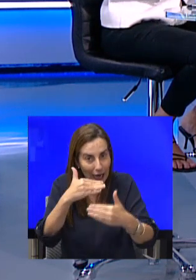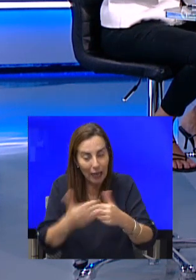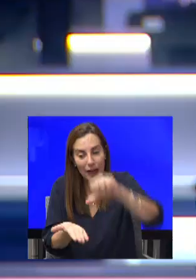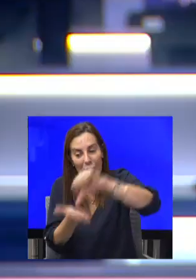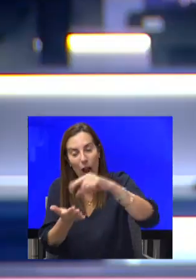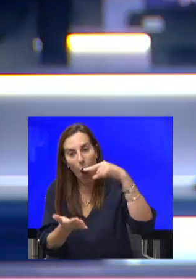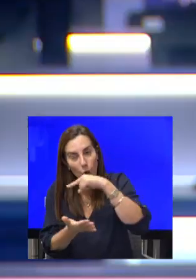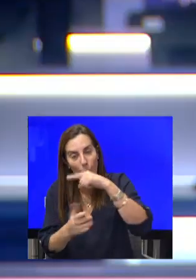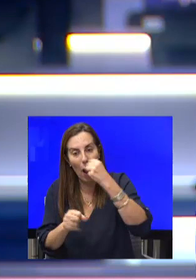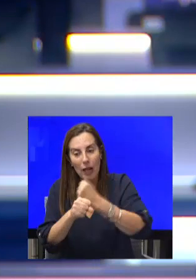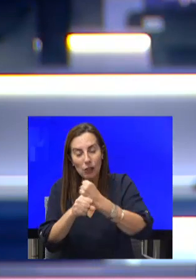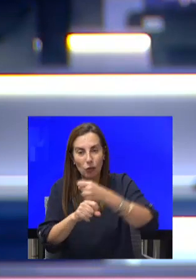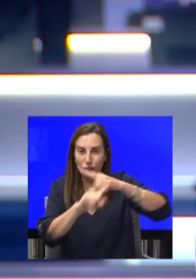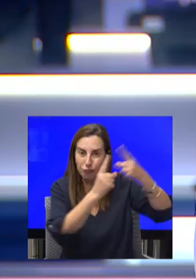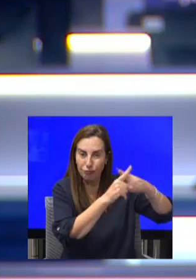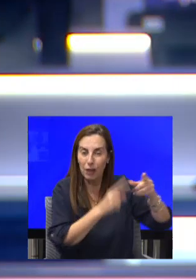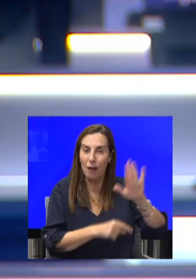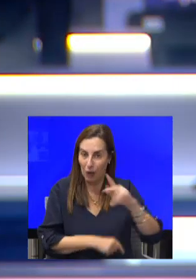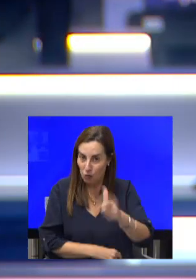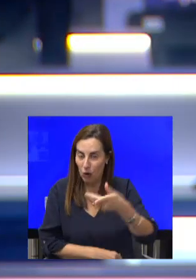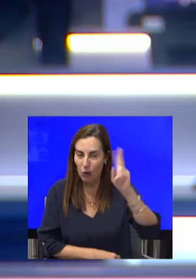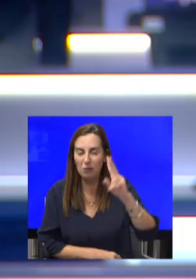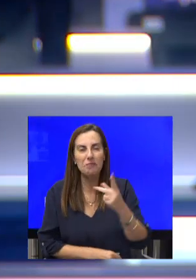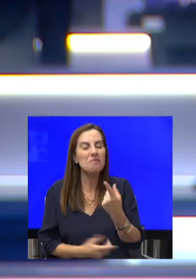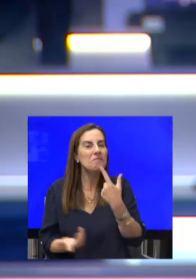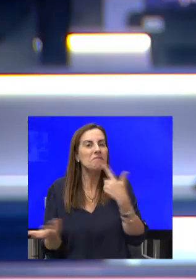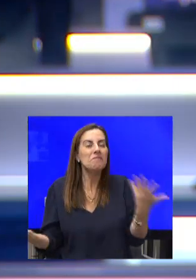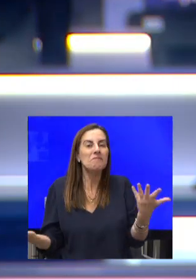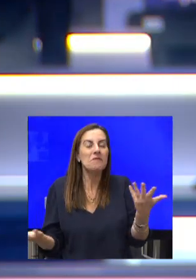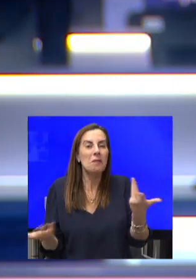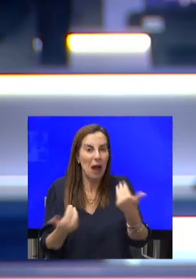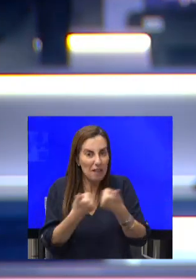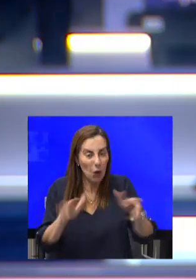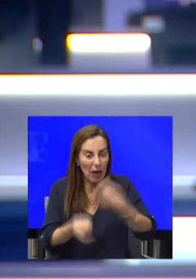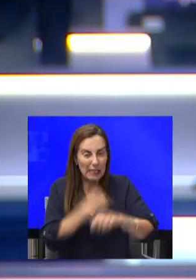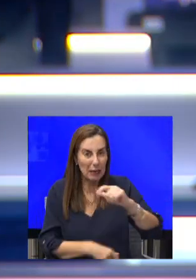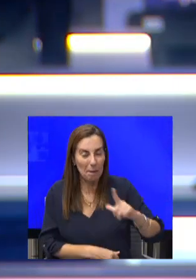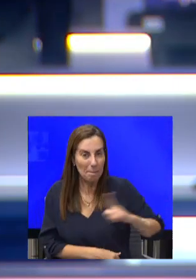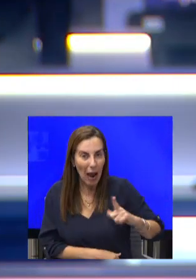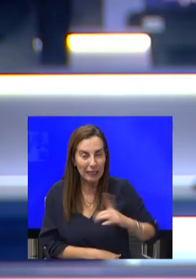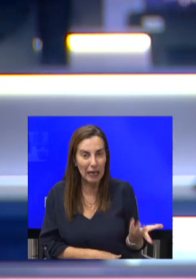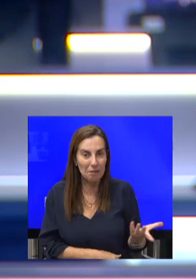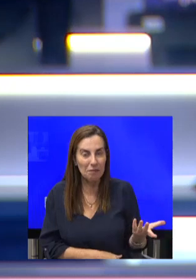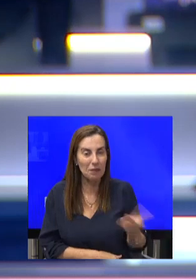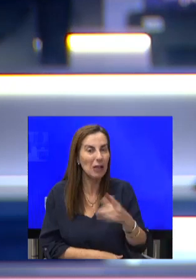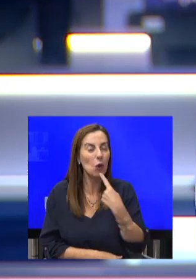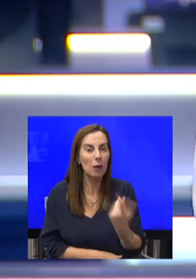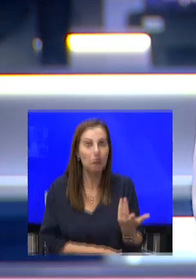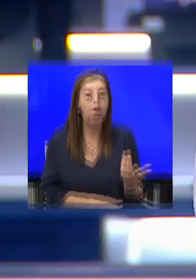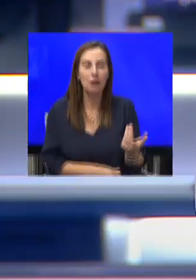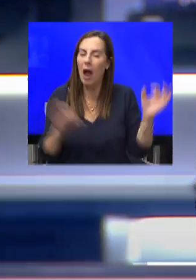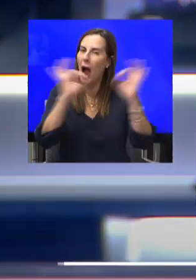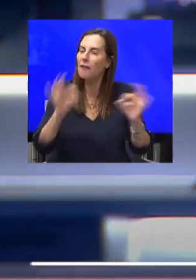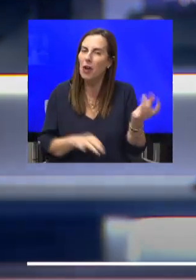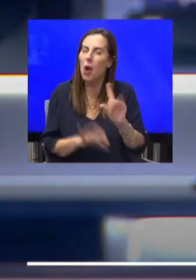עדיין אין לנו מושג שאומרים לפתוח את המגזר הפרטי, יש כזה מין אמירה כזאת שהשתרשה. זה דבר אחד שפוטלו. לאף אחד לא ממש ברור, אם זה